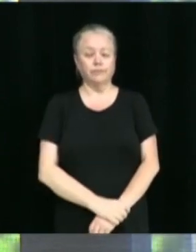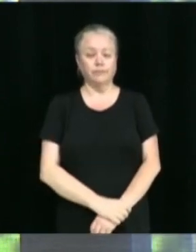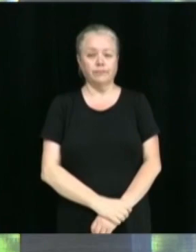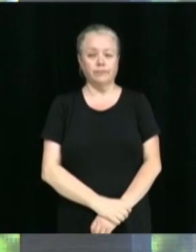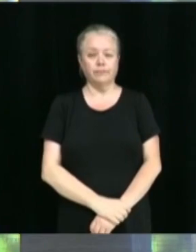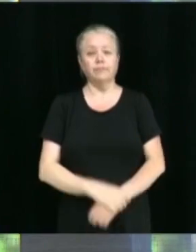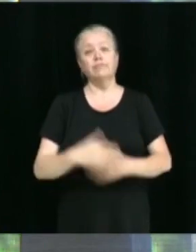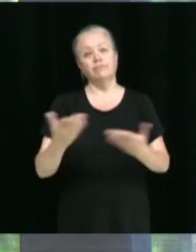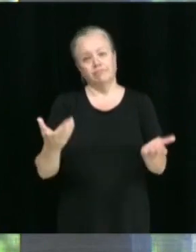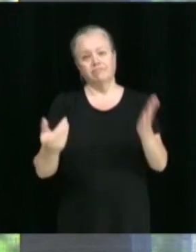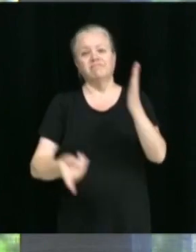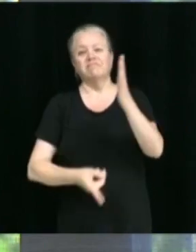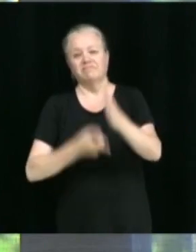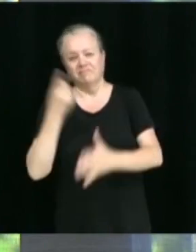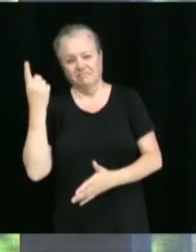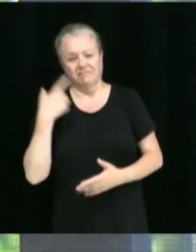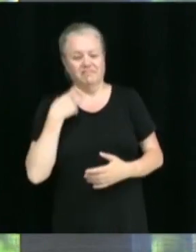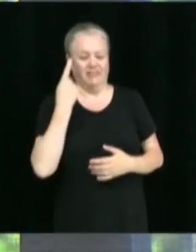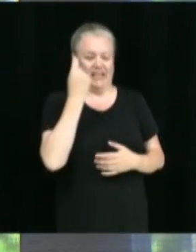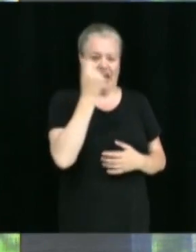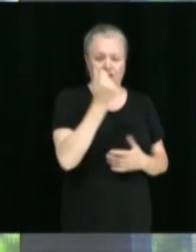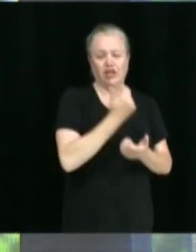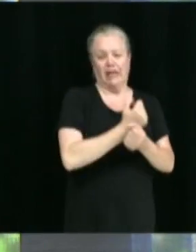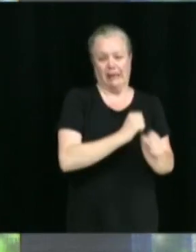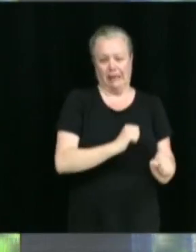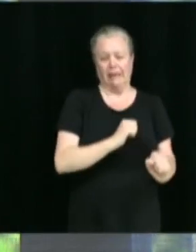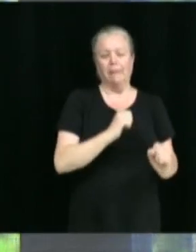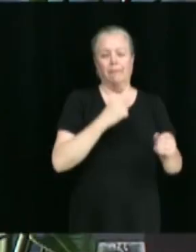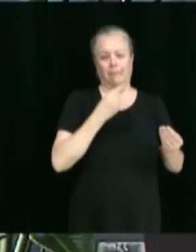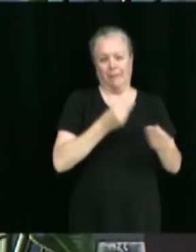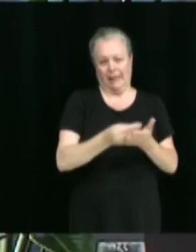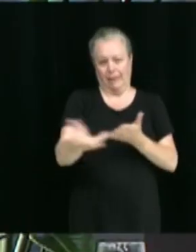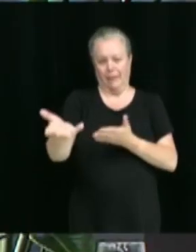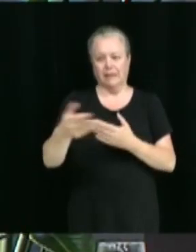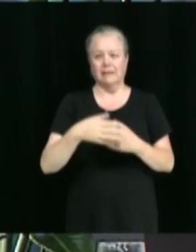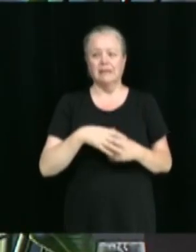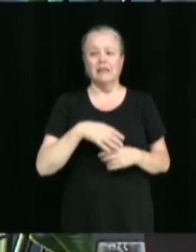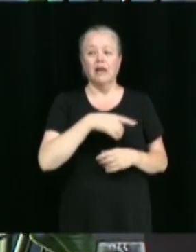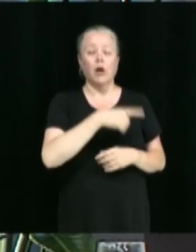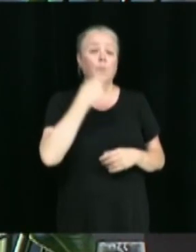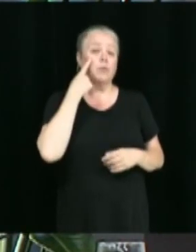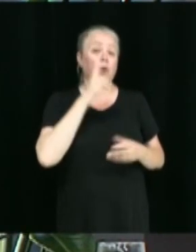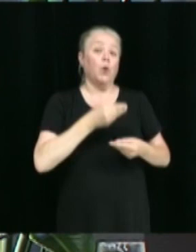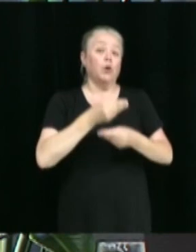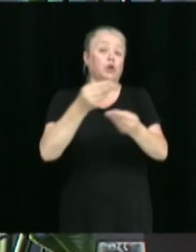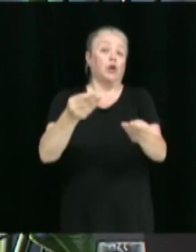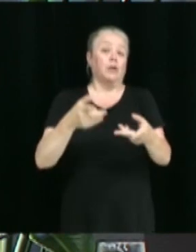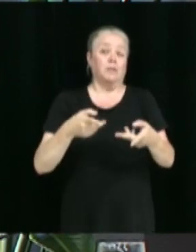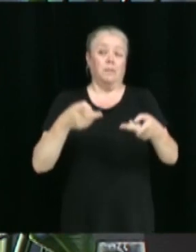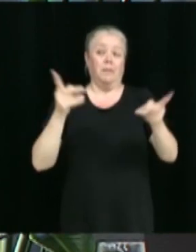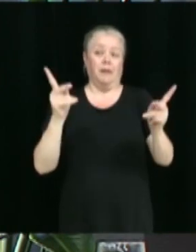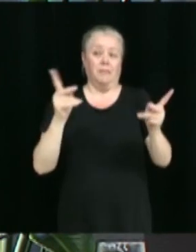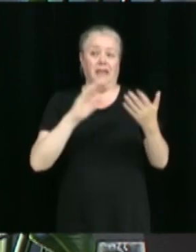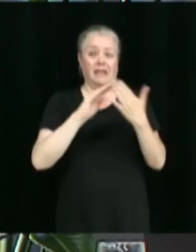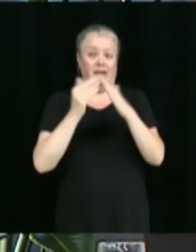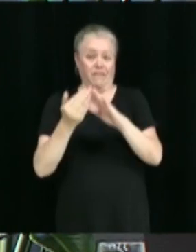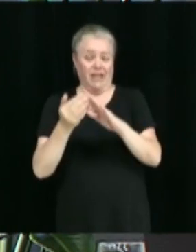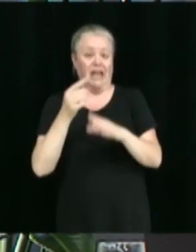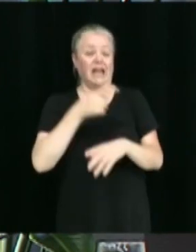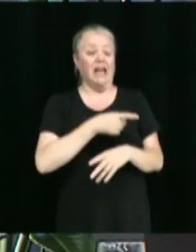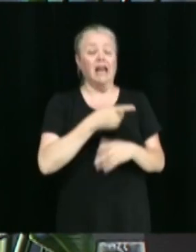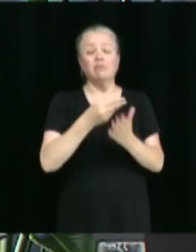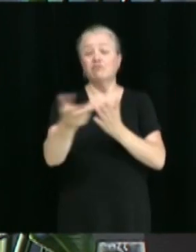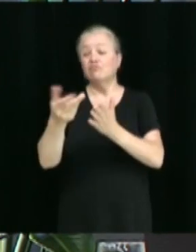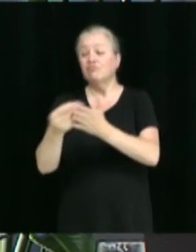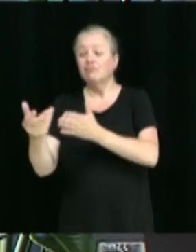Autorisation d'effectuer, d'affecter ou de libérer les dépenses. Il s'agit d'une résolution visant à autoriser la Ville à effectuer, affecter ou libérer les dépenses pour des